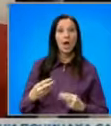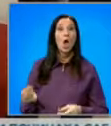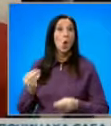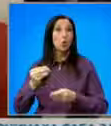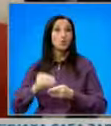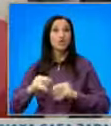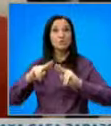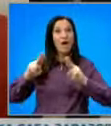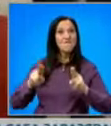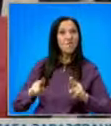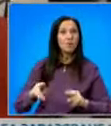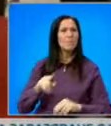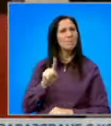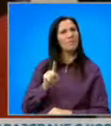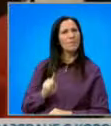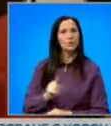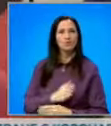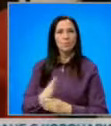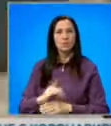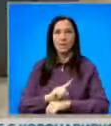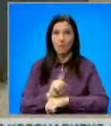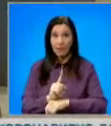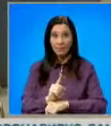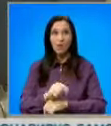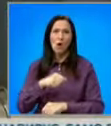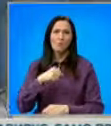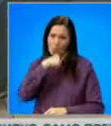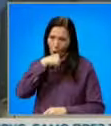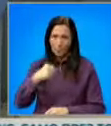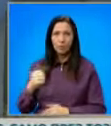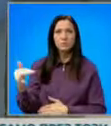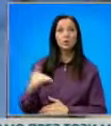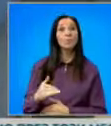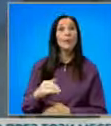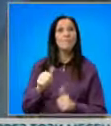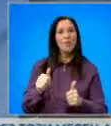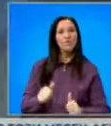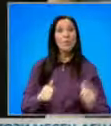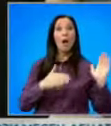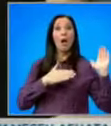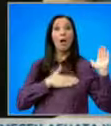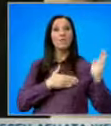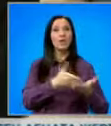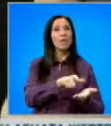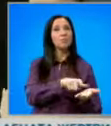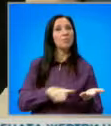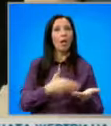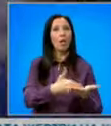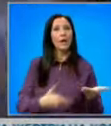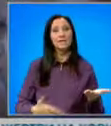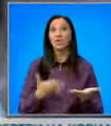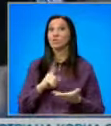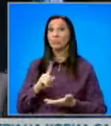Участието му на форума беше под въпрос до последния момент, но компромисът дойде под форма наклетвена декларация, че не е носител на вируса.